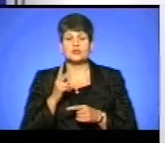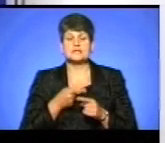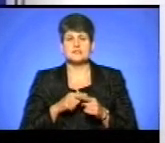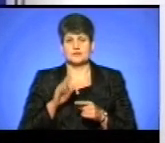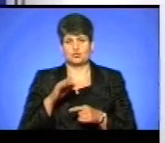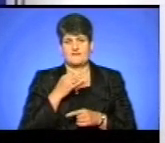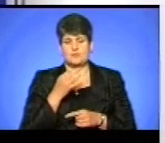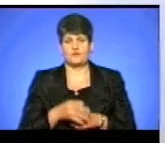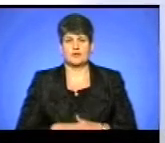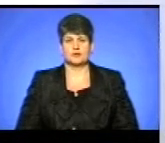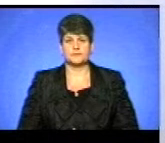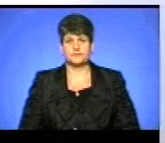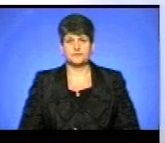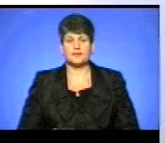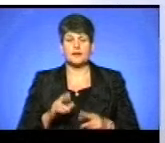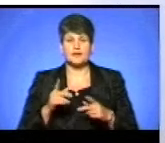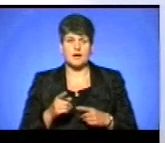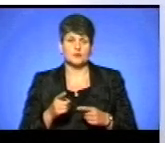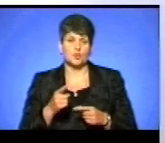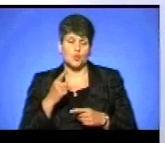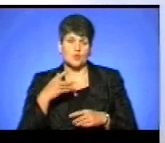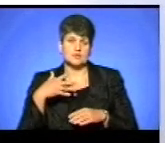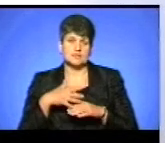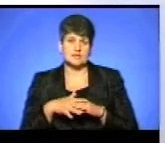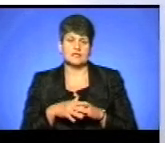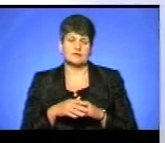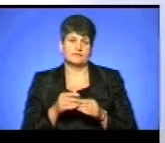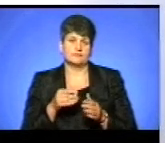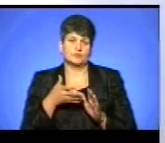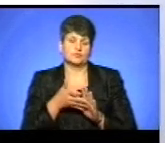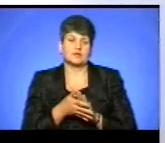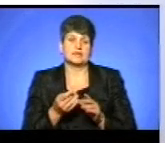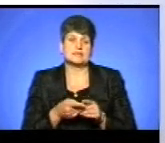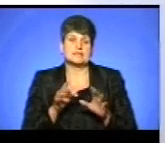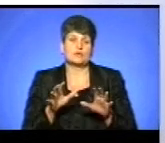буде відповідати? Як оцінюєте загалом законність дій протестувальників?